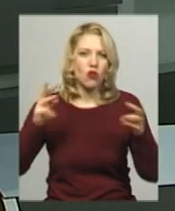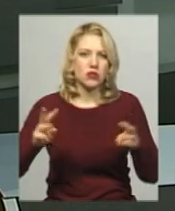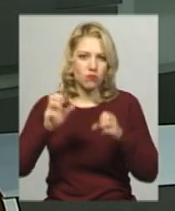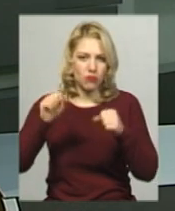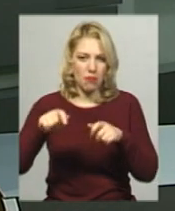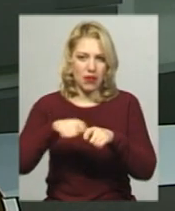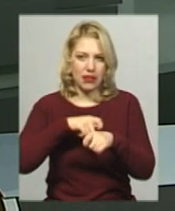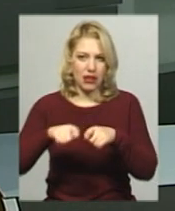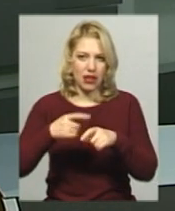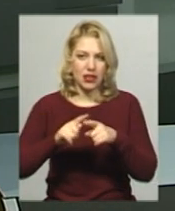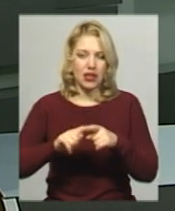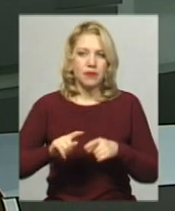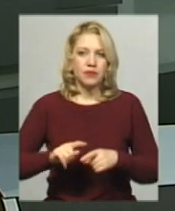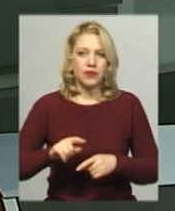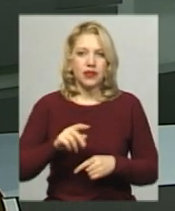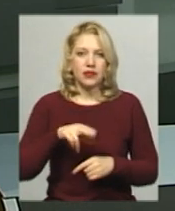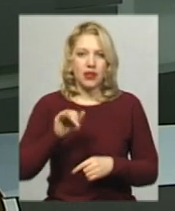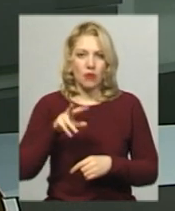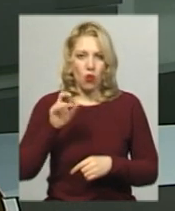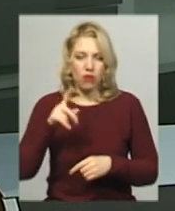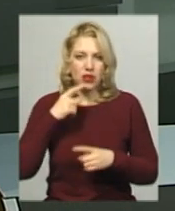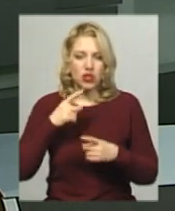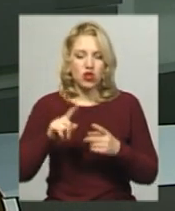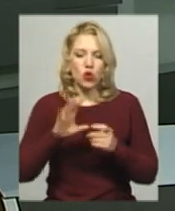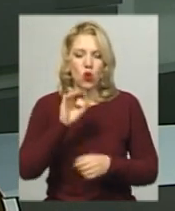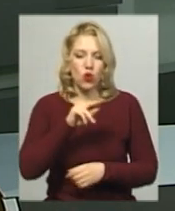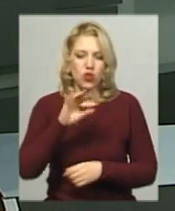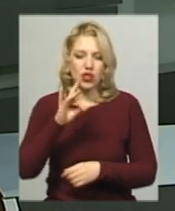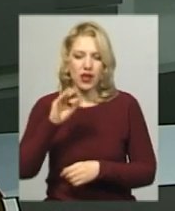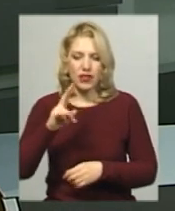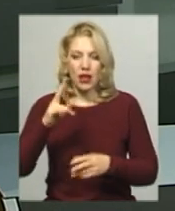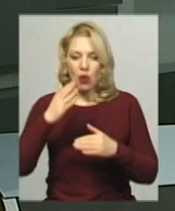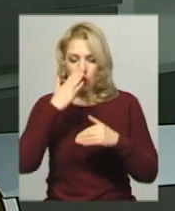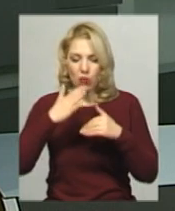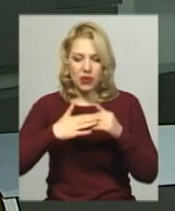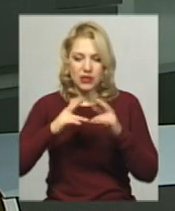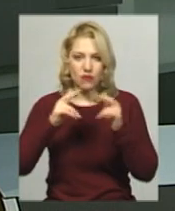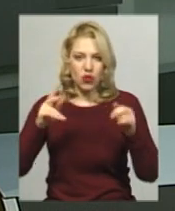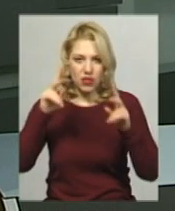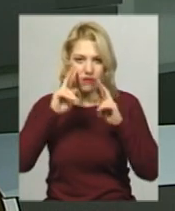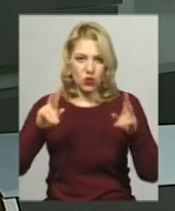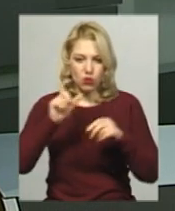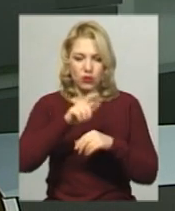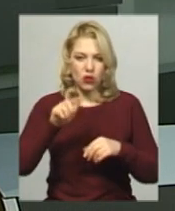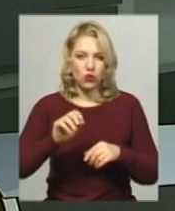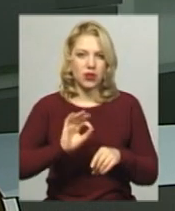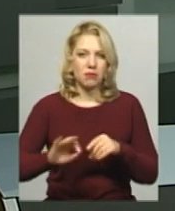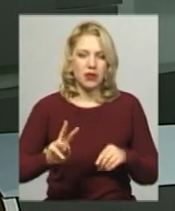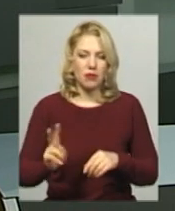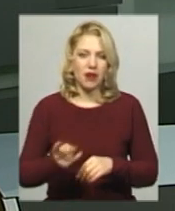Меджибіжського селищного голови Михайла Демкова, очерет поблизу у фортеці невідомий підпалювали минулими вихідами двічі.